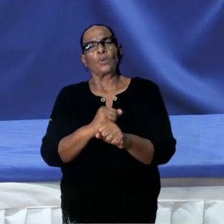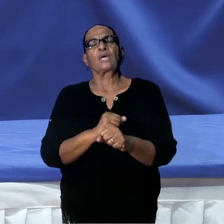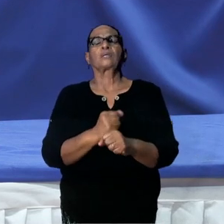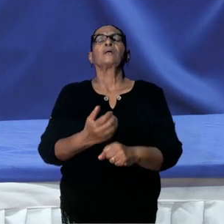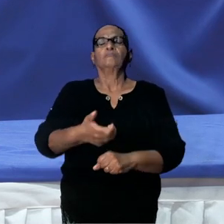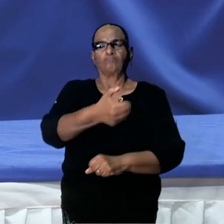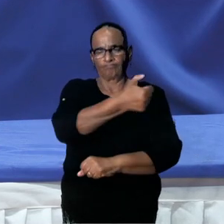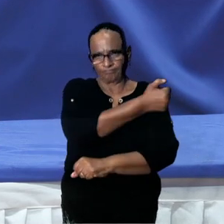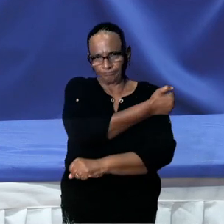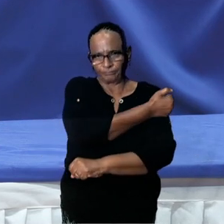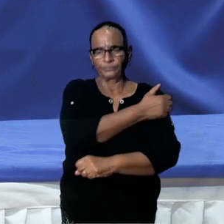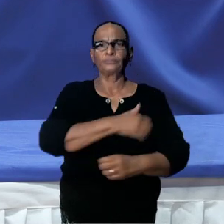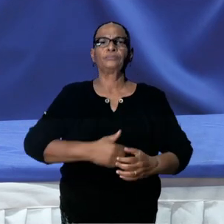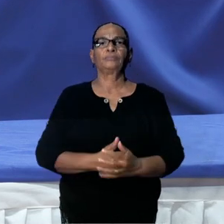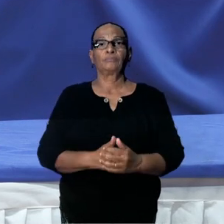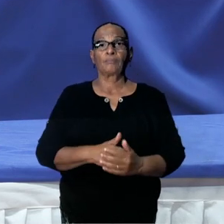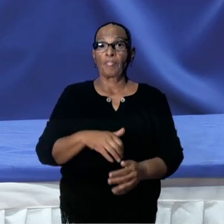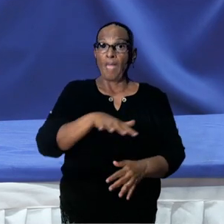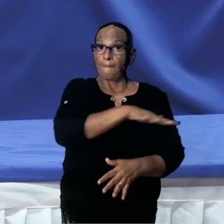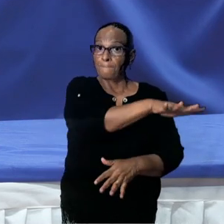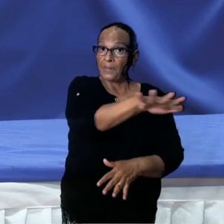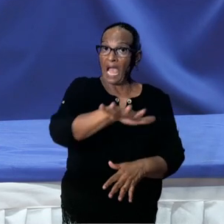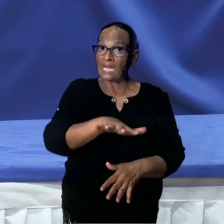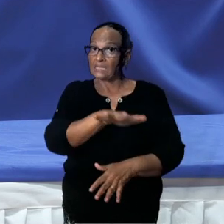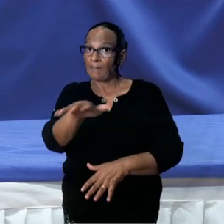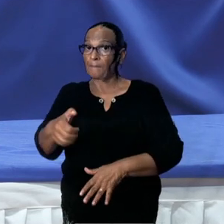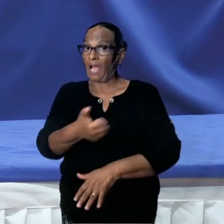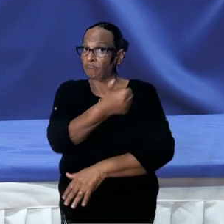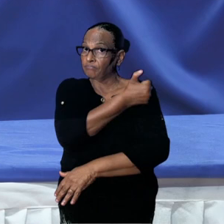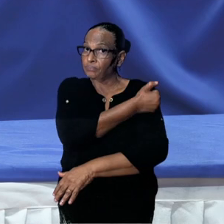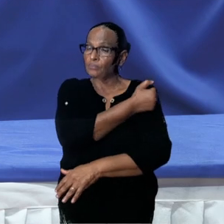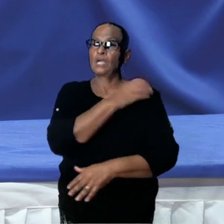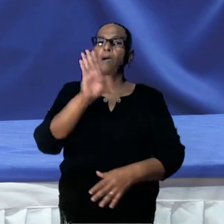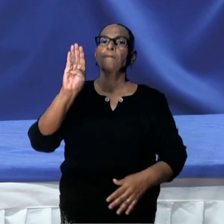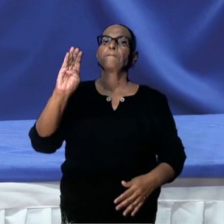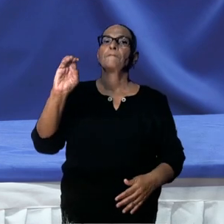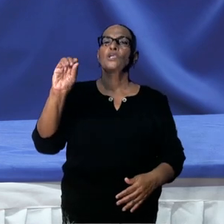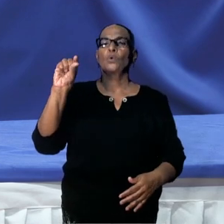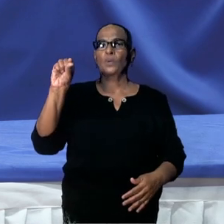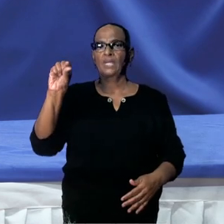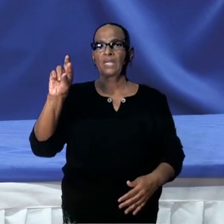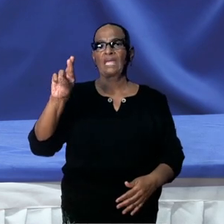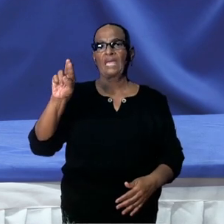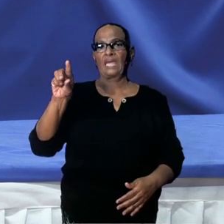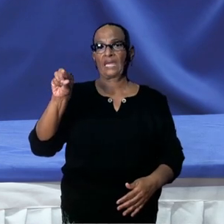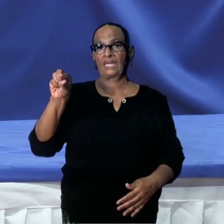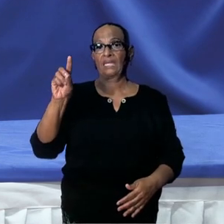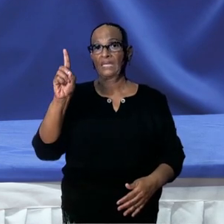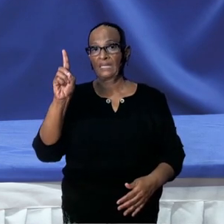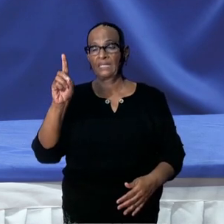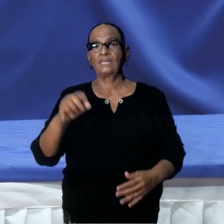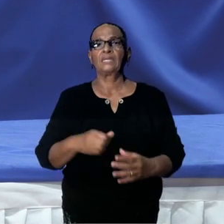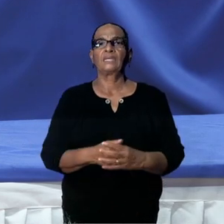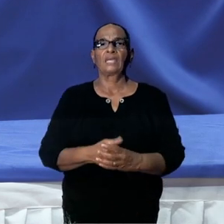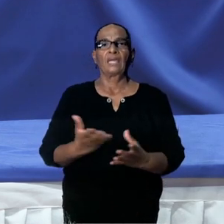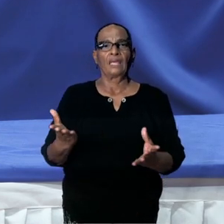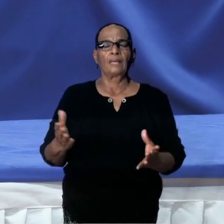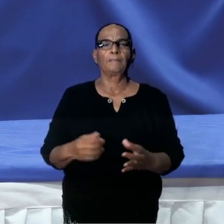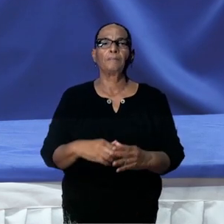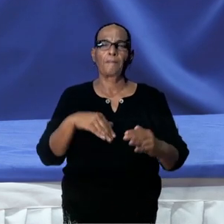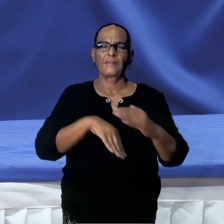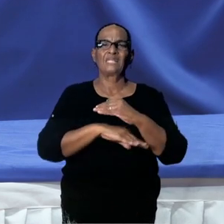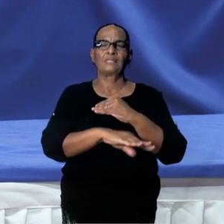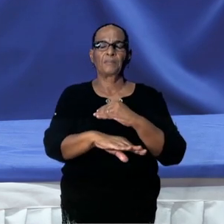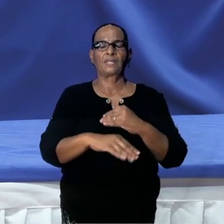De vaccinatielocaties zijn BOG, RGD-klinieken en MZ-centra's. En in het derde